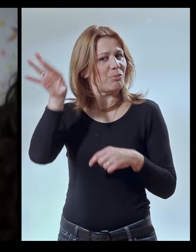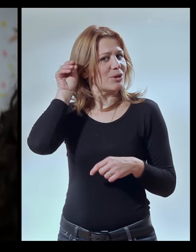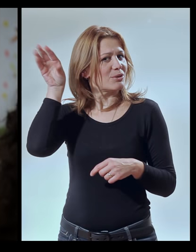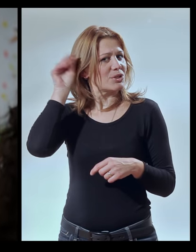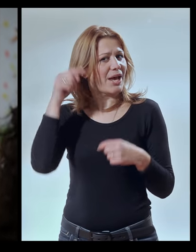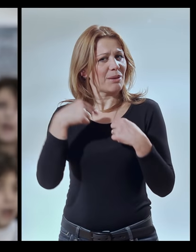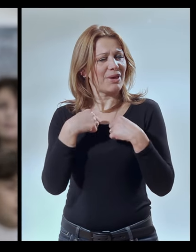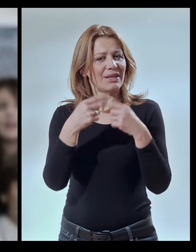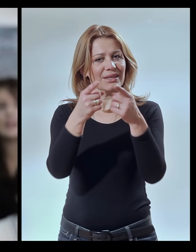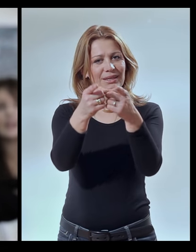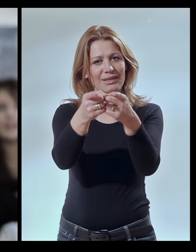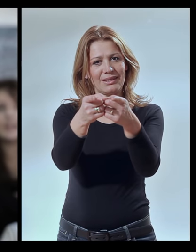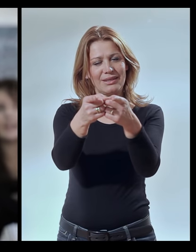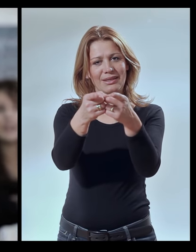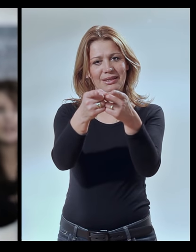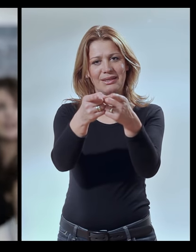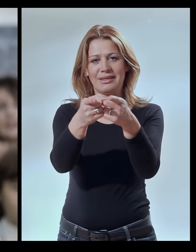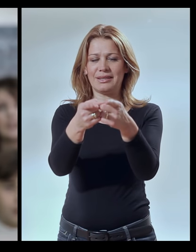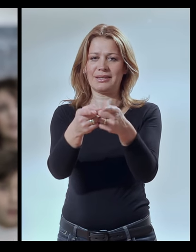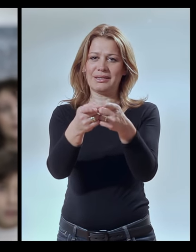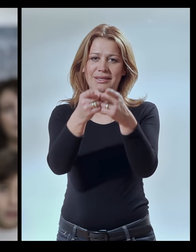a poslušaj me ti